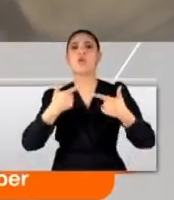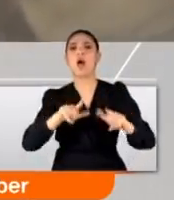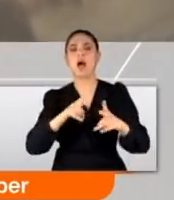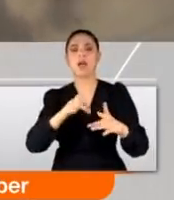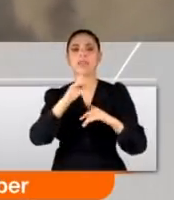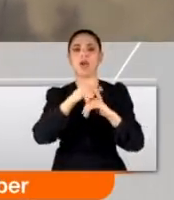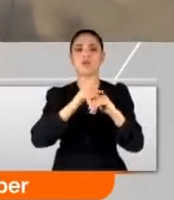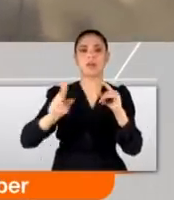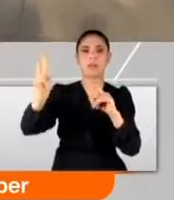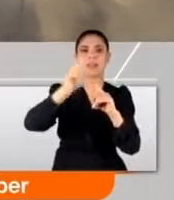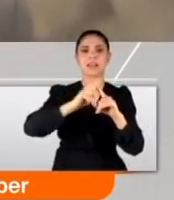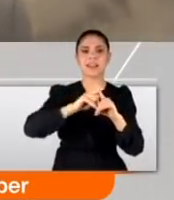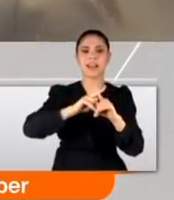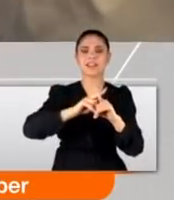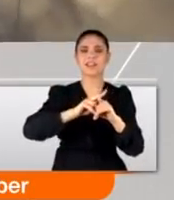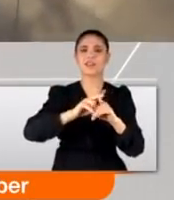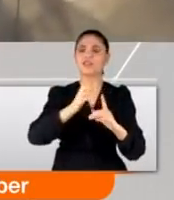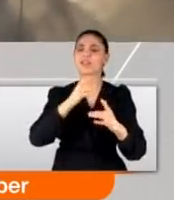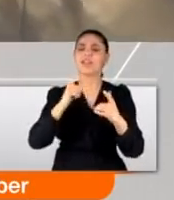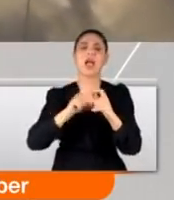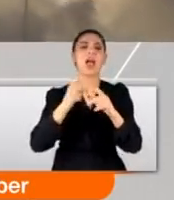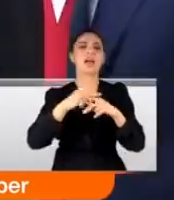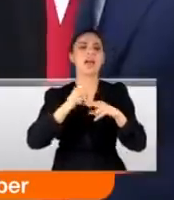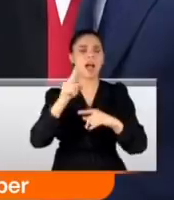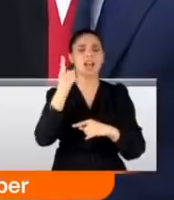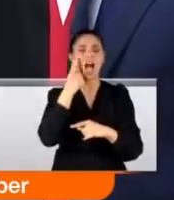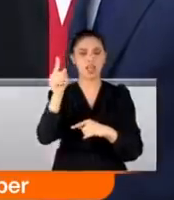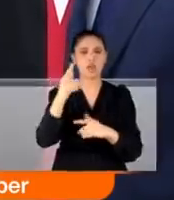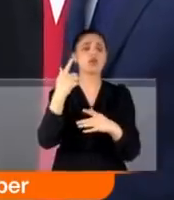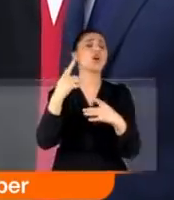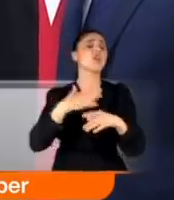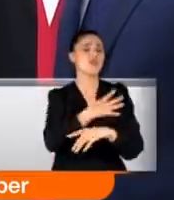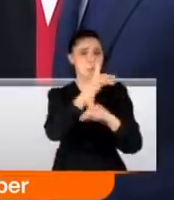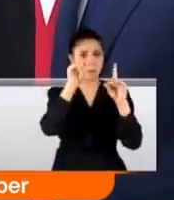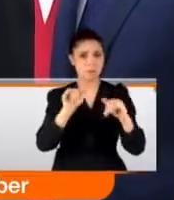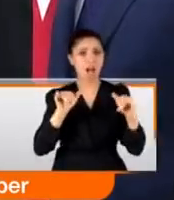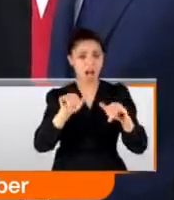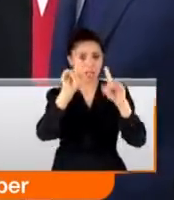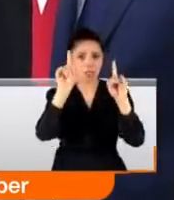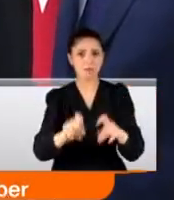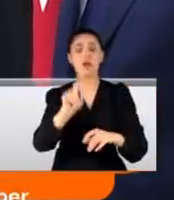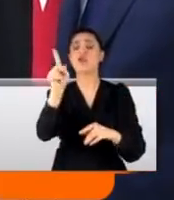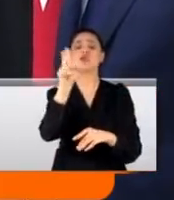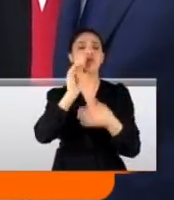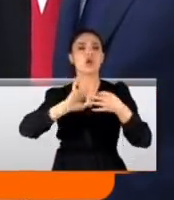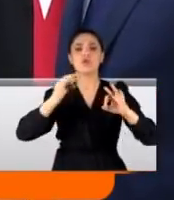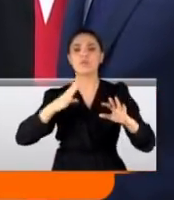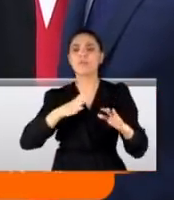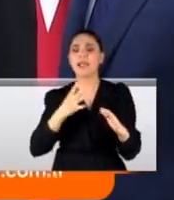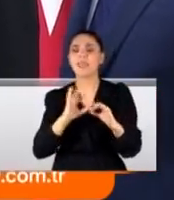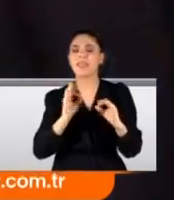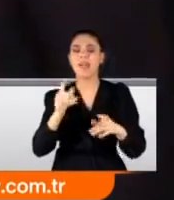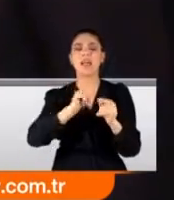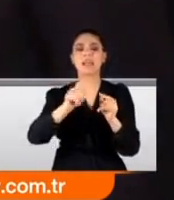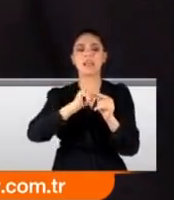katılışına adayan gazinin CHP'si mi? Erdoğan'ın son sözleri Kıbrıs'taki Türk askerini işgalci